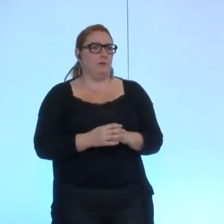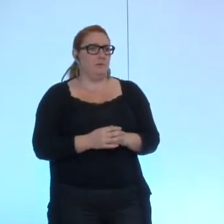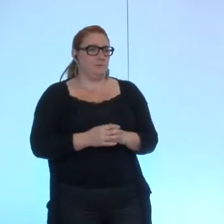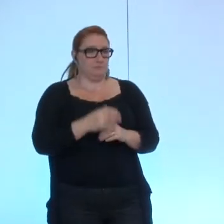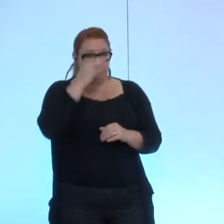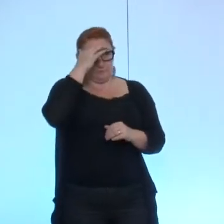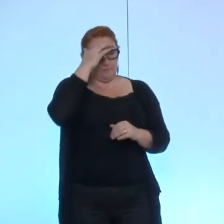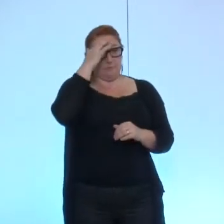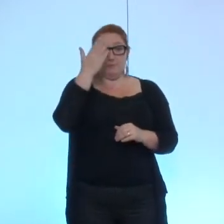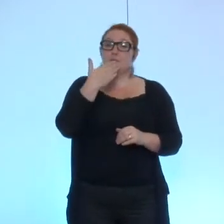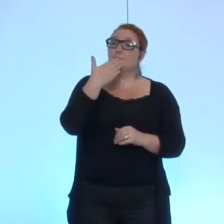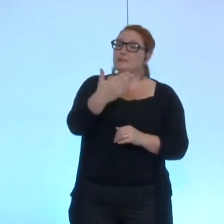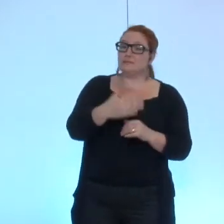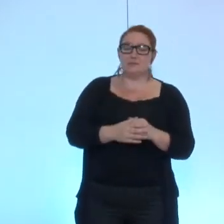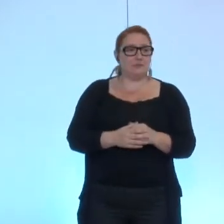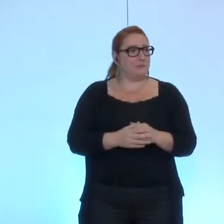je vous remercie